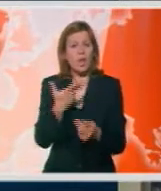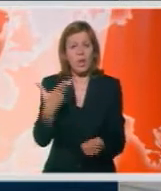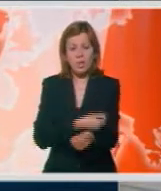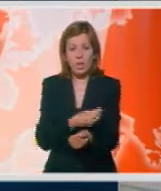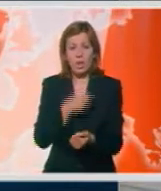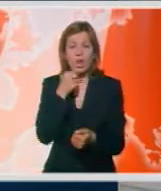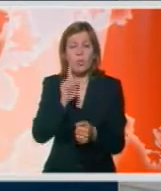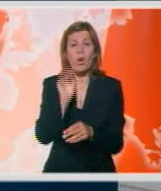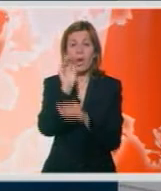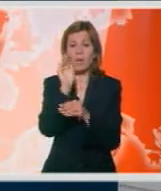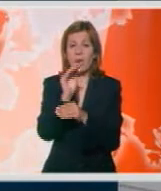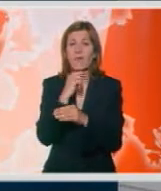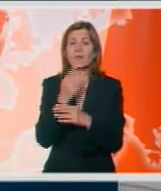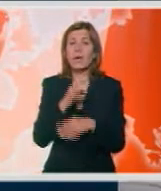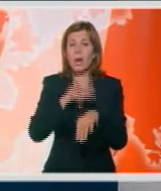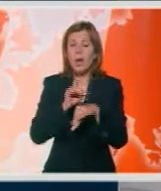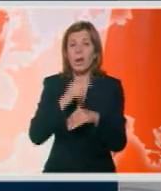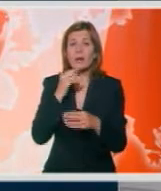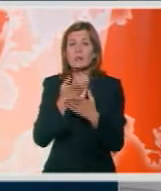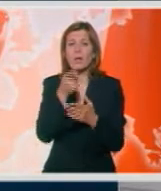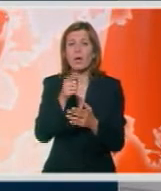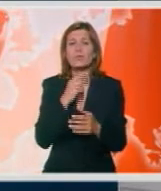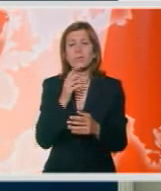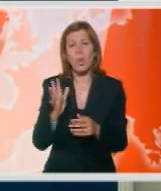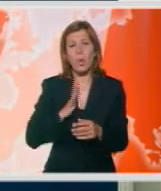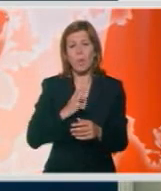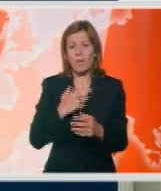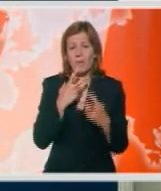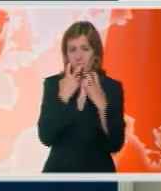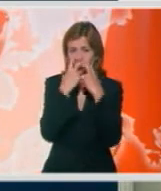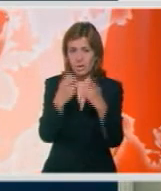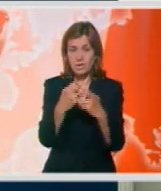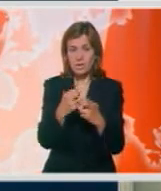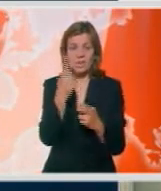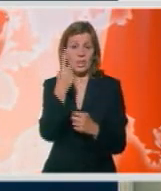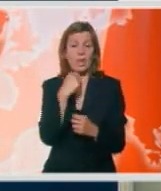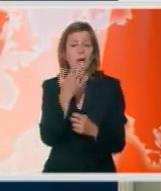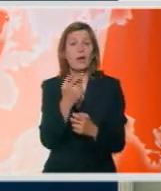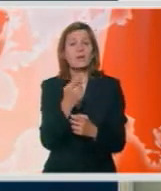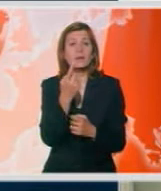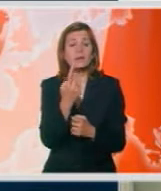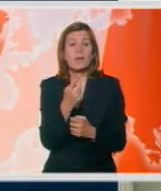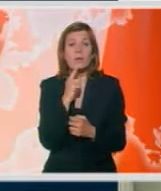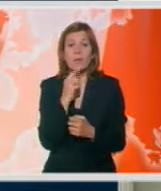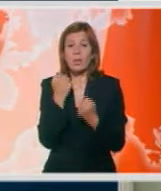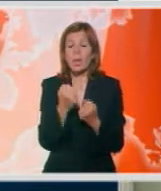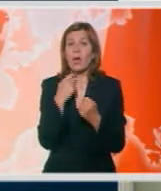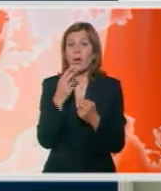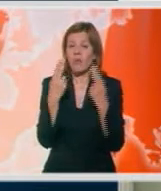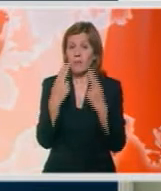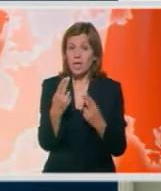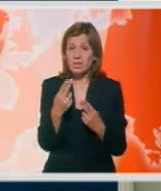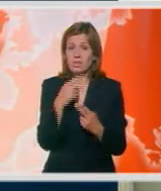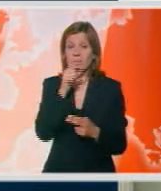I trebalo bi da se javite stručnjaku za odvikavanje od opake žudnje. Jedan od tih kriterijima koji su veoma valini, to je